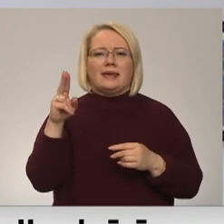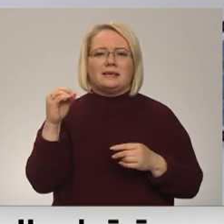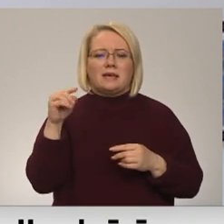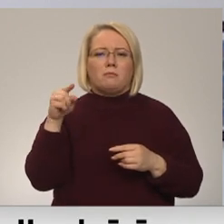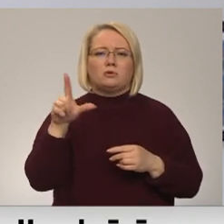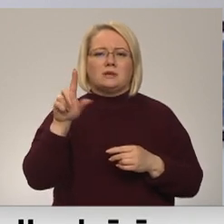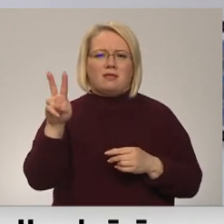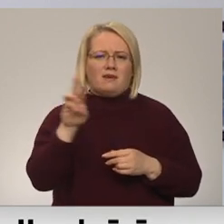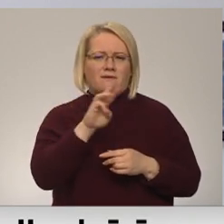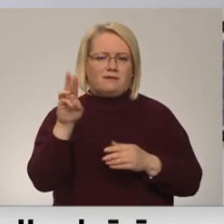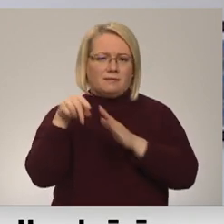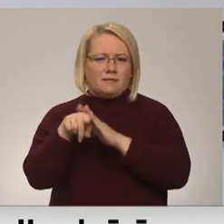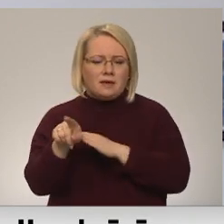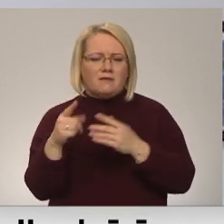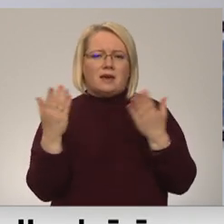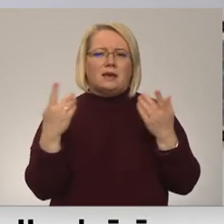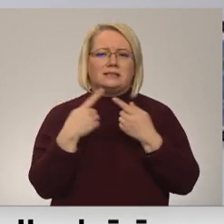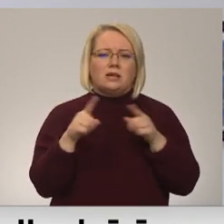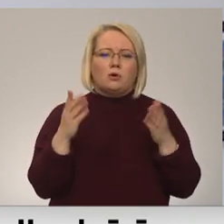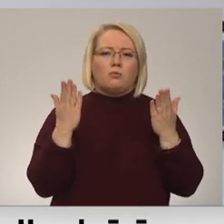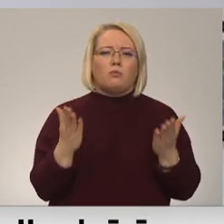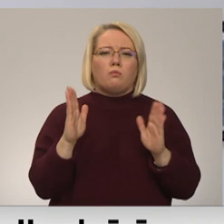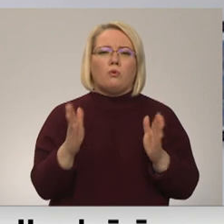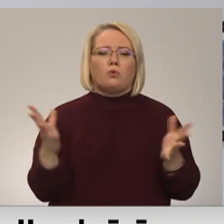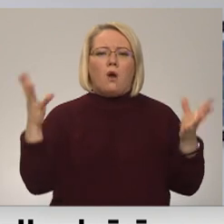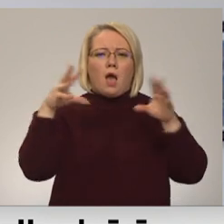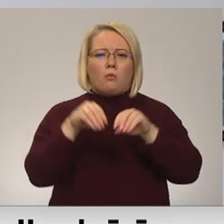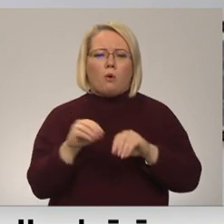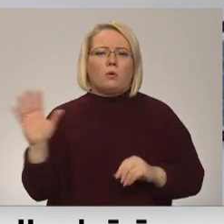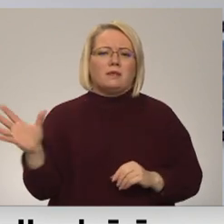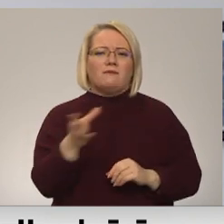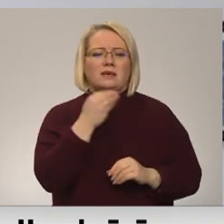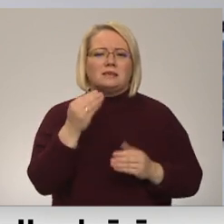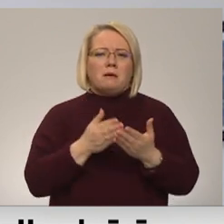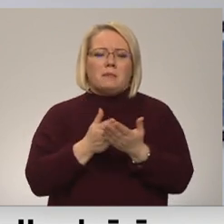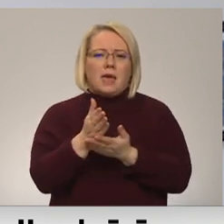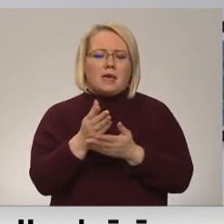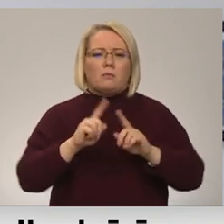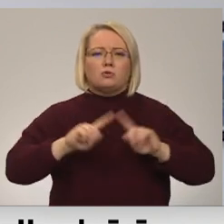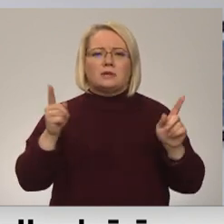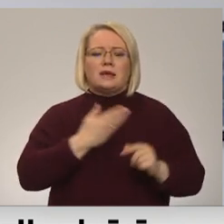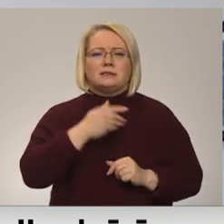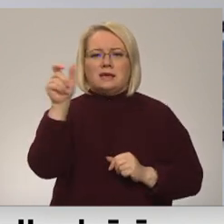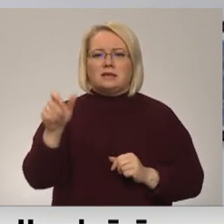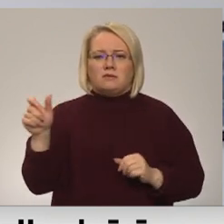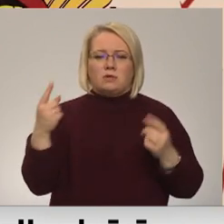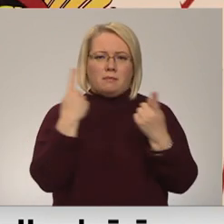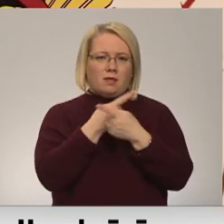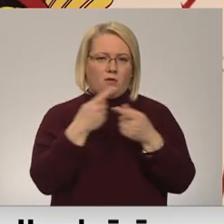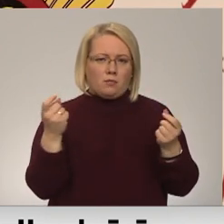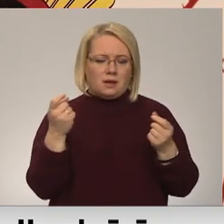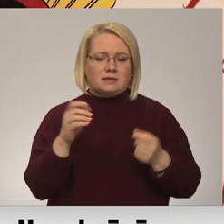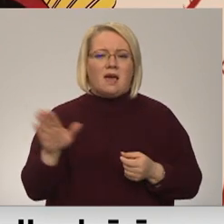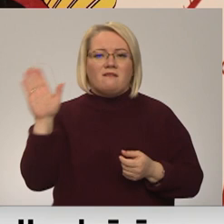citādāks domēns, bet kur būtu apkopota vienkopis pieejama uzreiz iedzīvotājiem informācija.